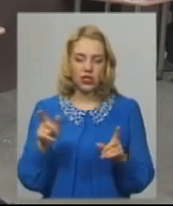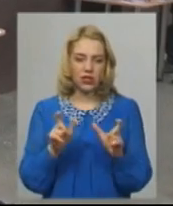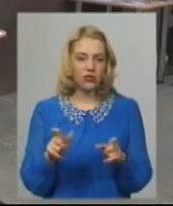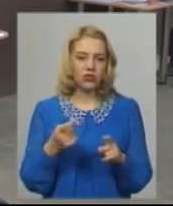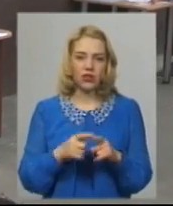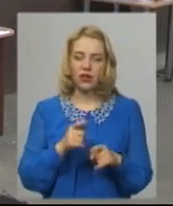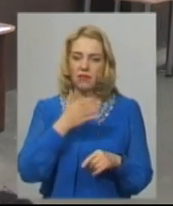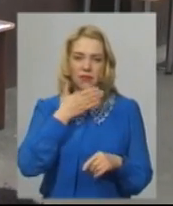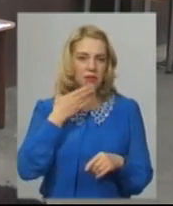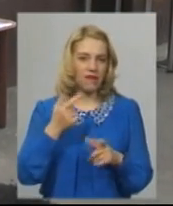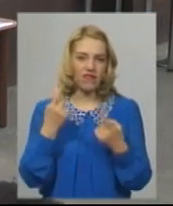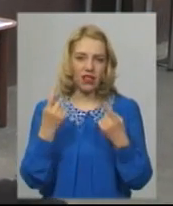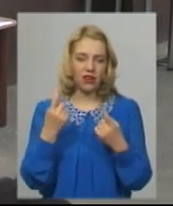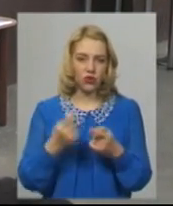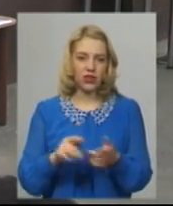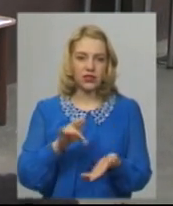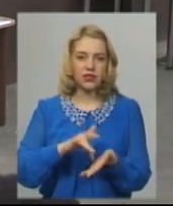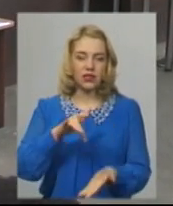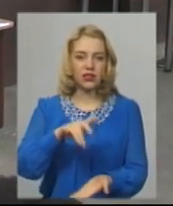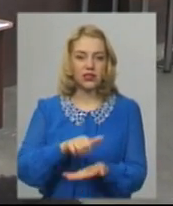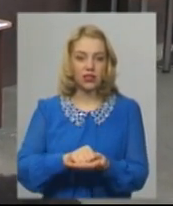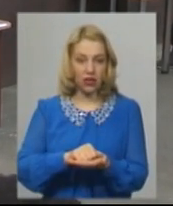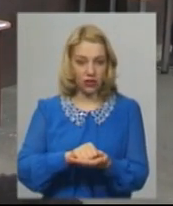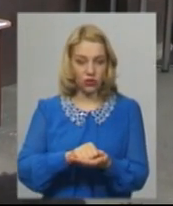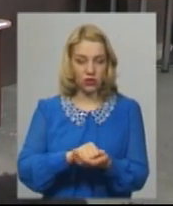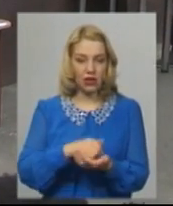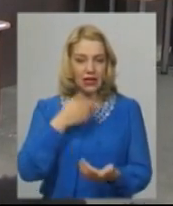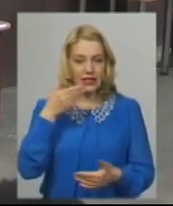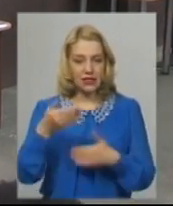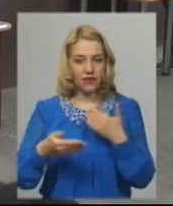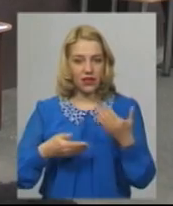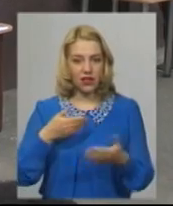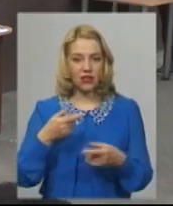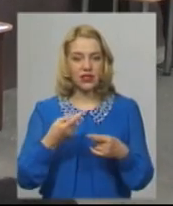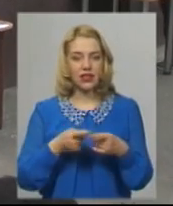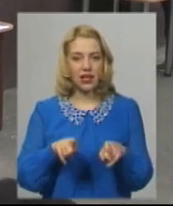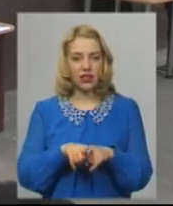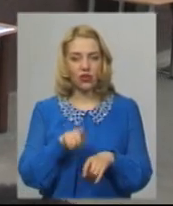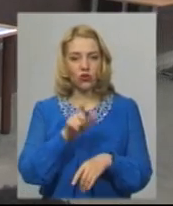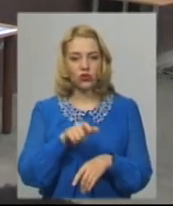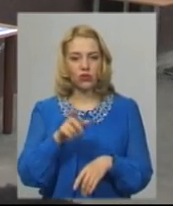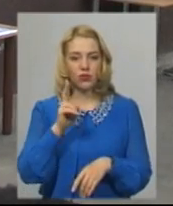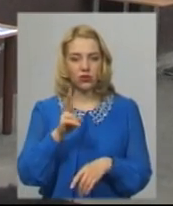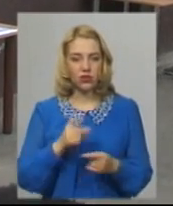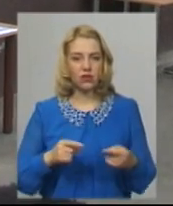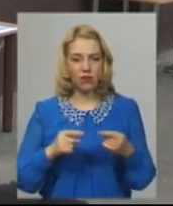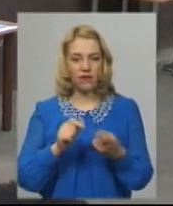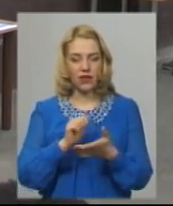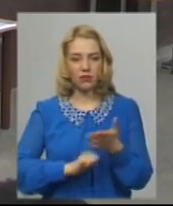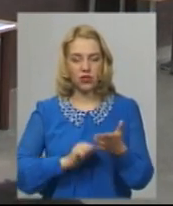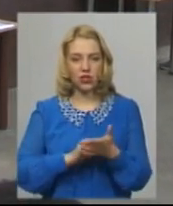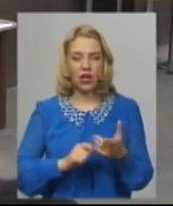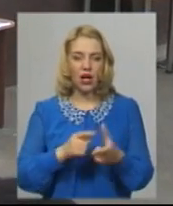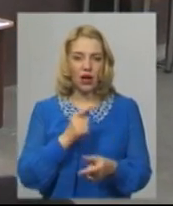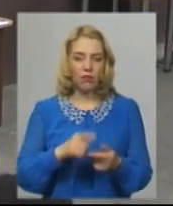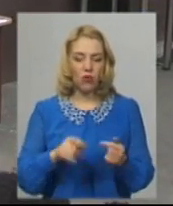великою. До центру зайнятості звертаються і ті особи, які з певних причин або офіційно